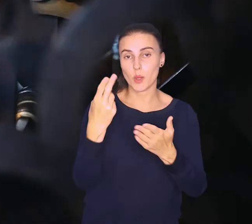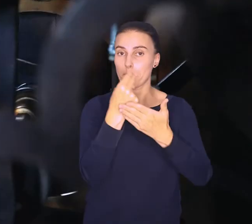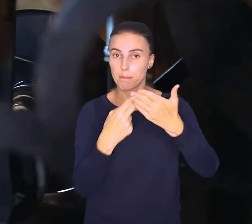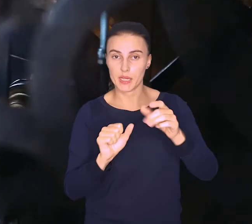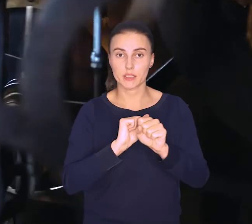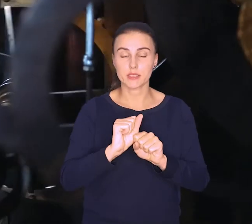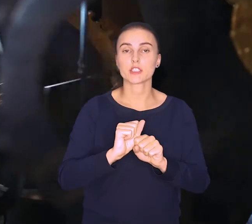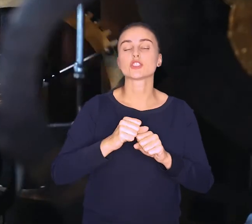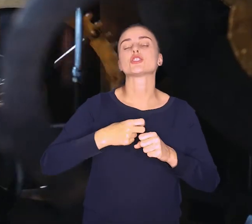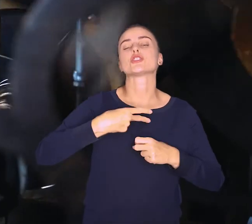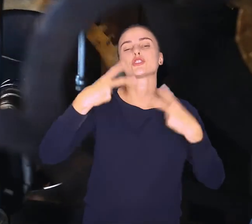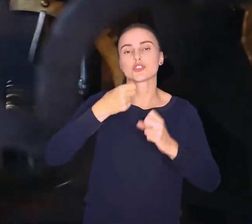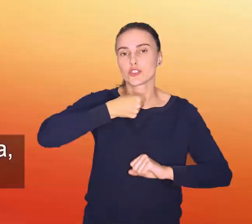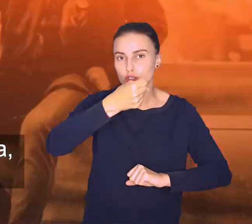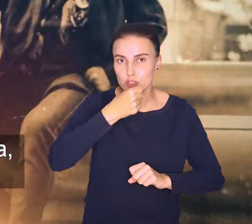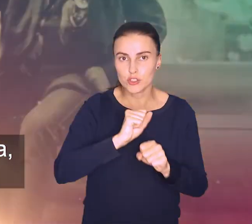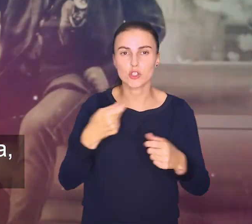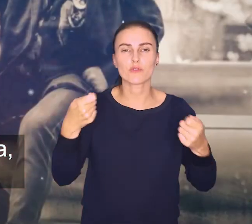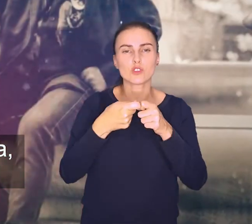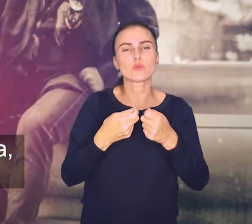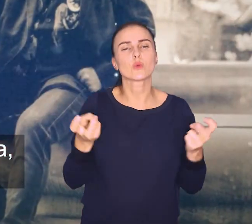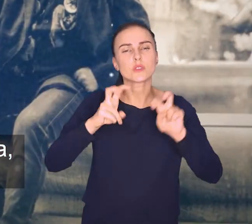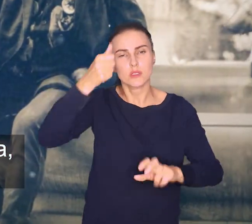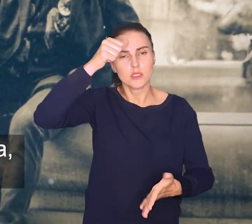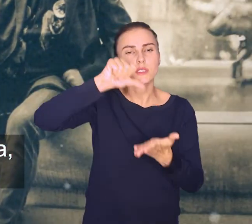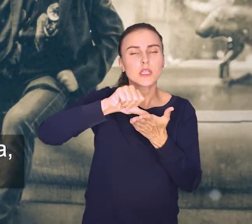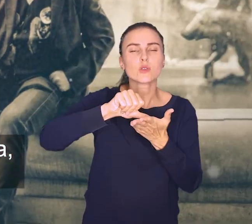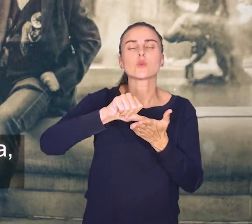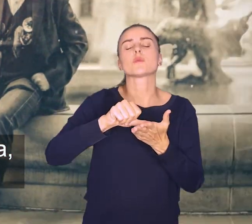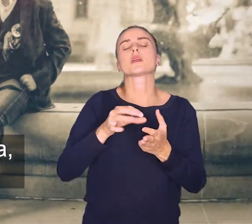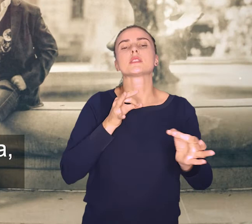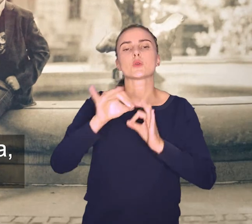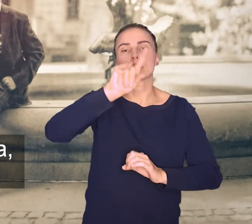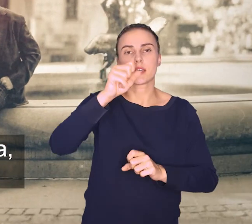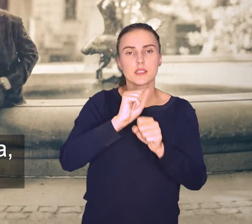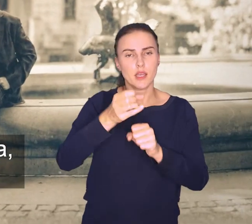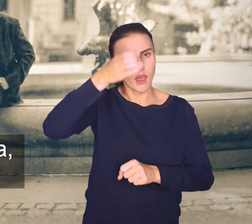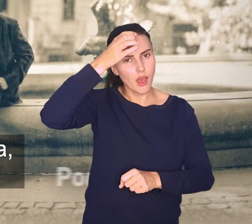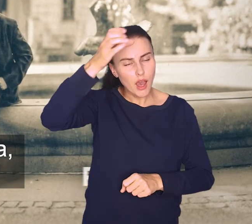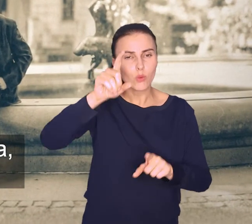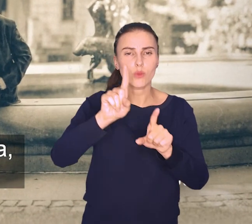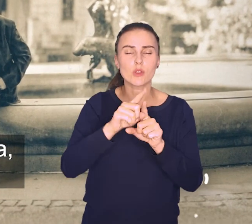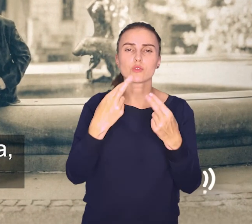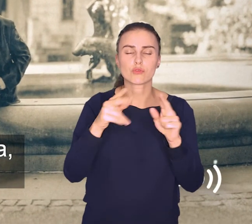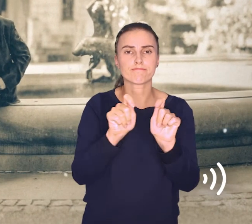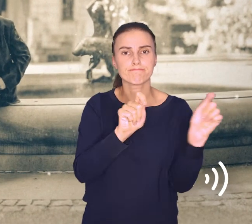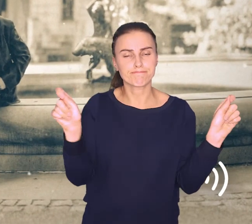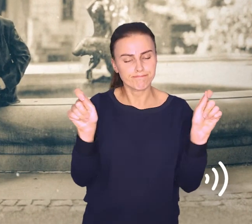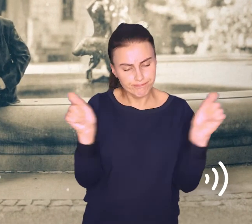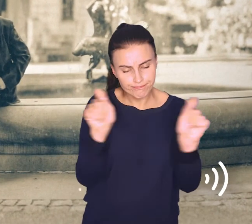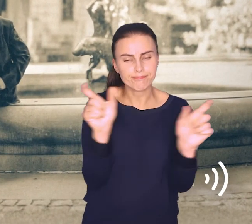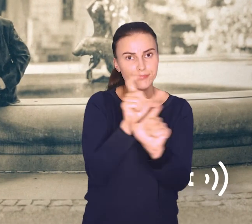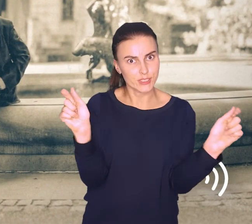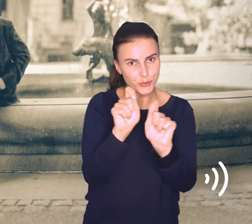sztuki, malarz i dziennikarz, współzałożyciel Centrum Historii Zajezdnia, a także autor kilkunastu komiksów. W